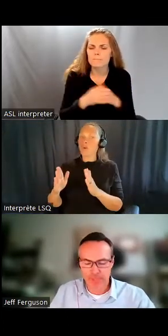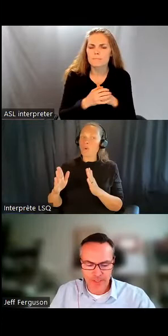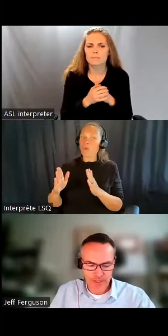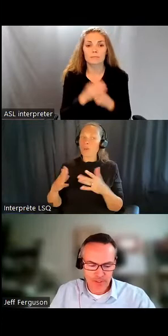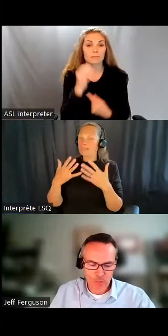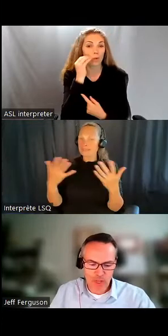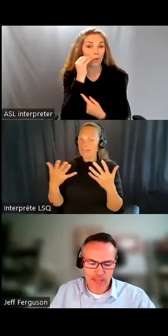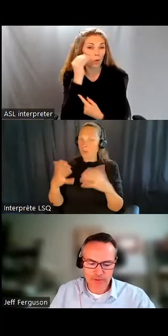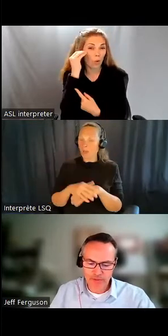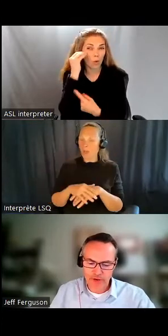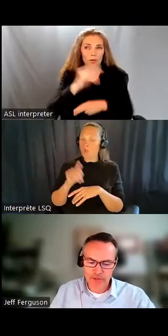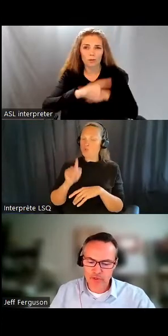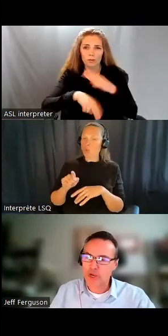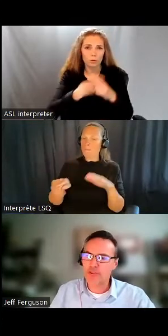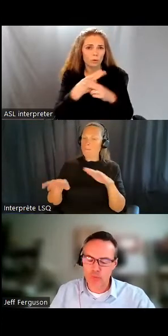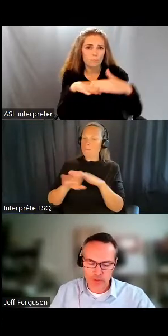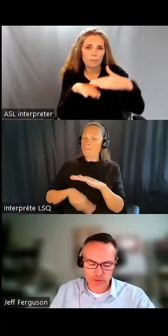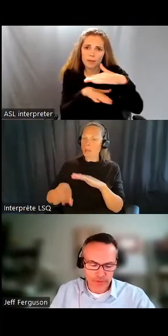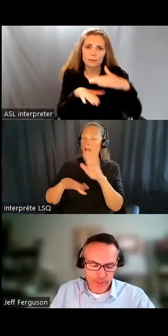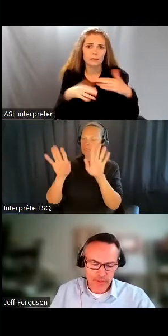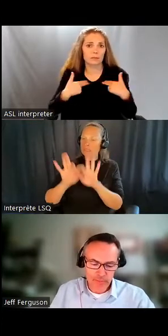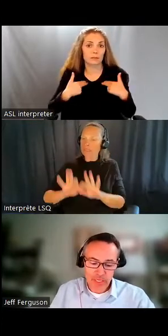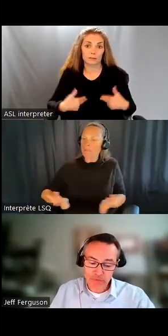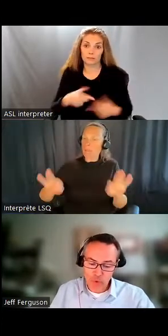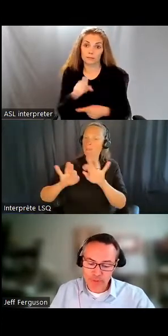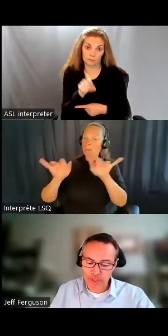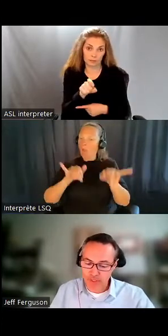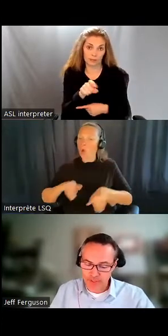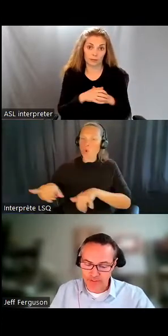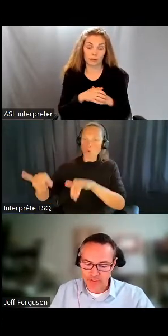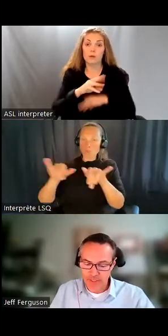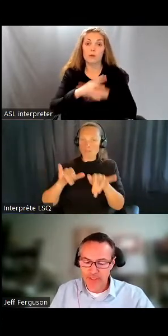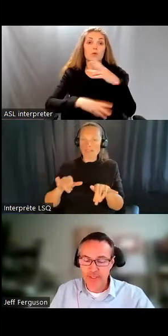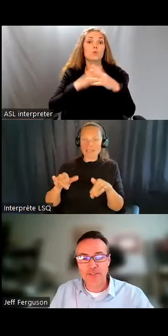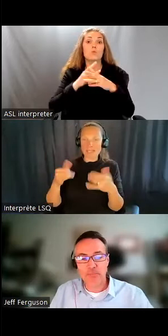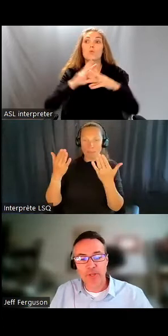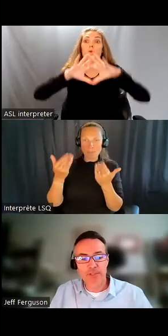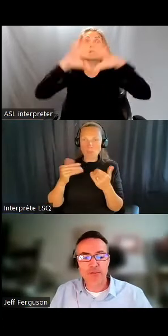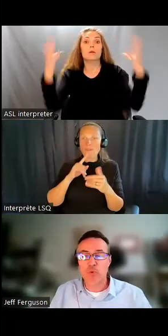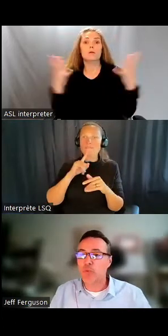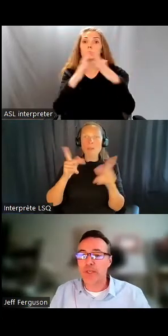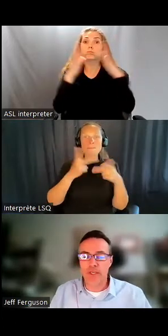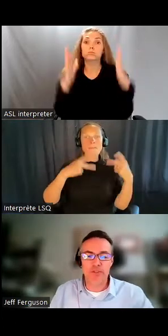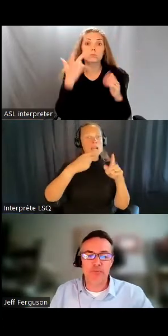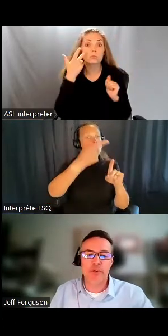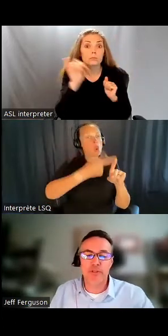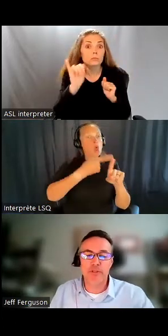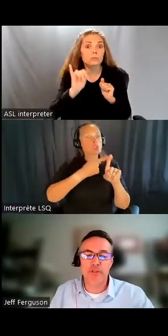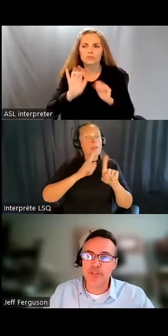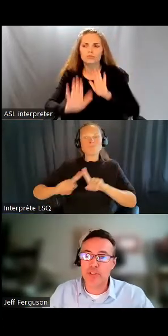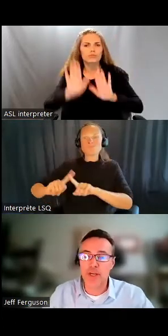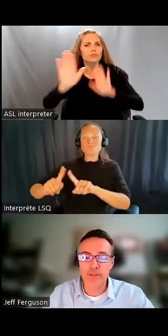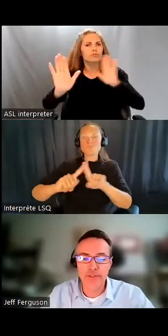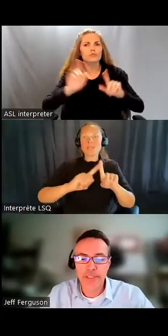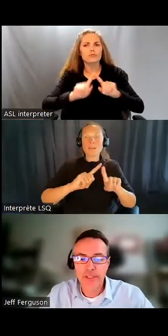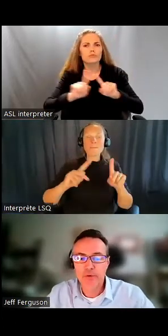C'est un besoin universel et fondamental. Si les logements varient d'un pays à l'autre, la signification de la maison est constante.'est l'endroit